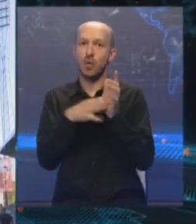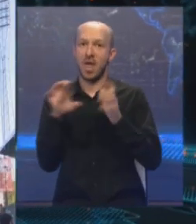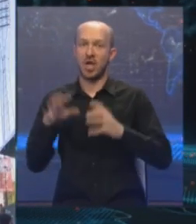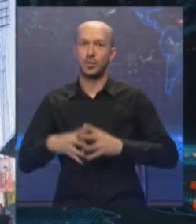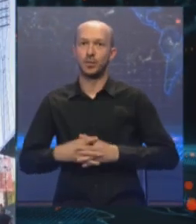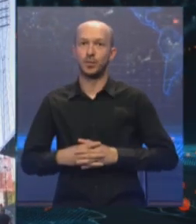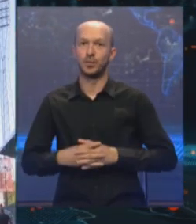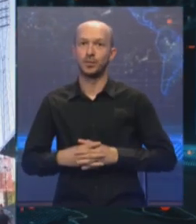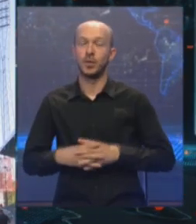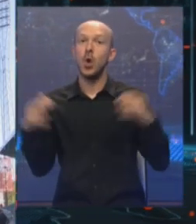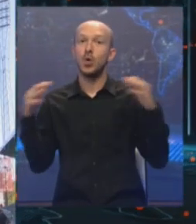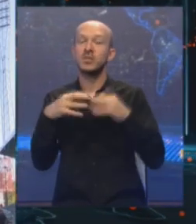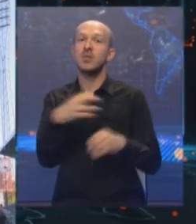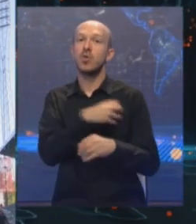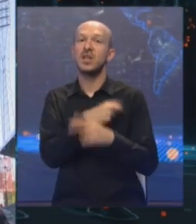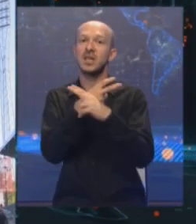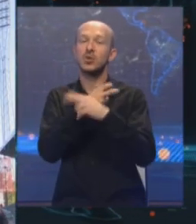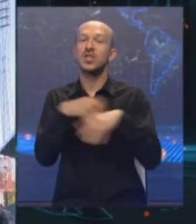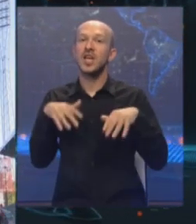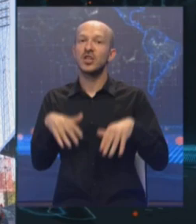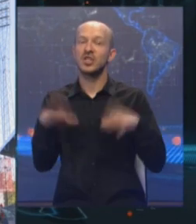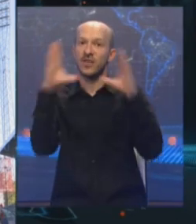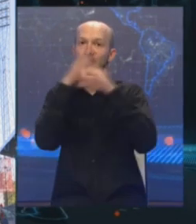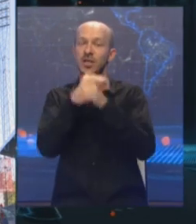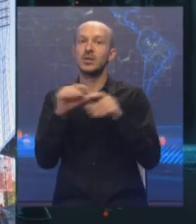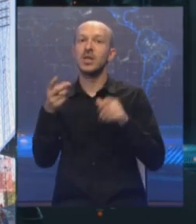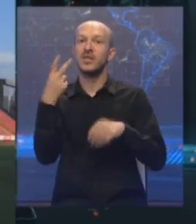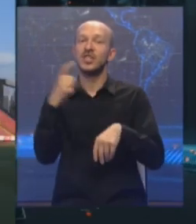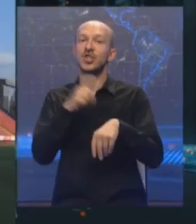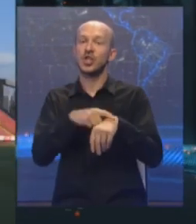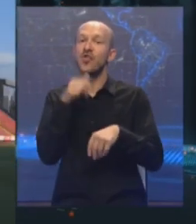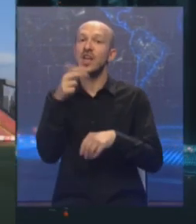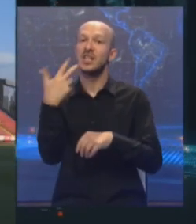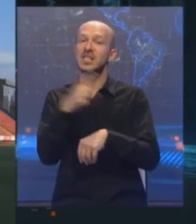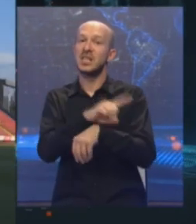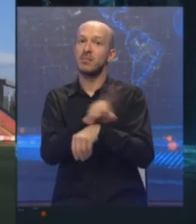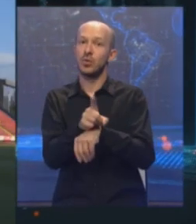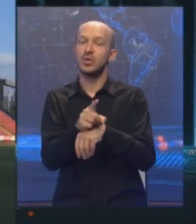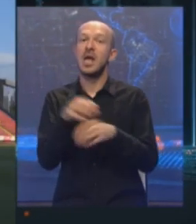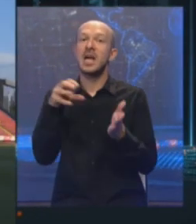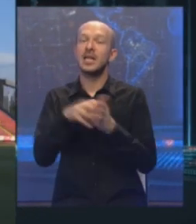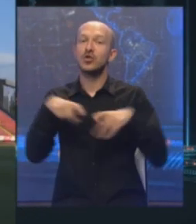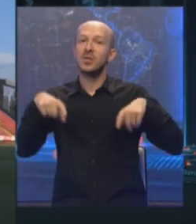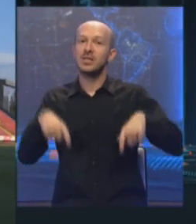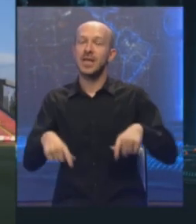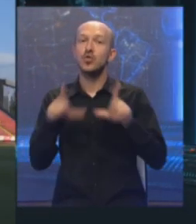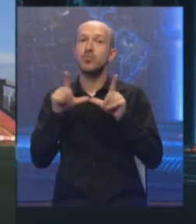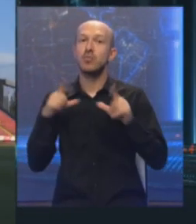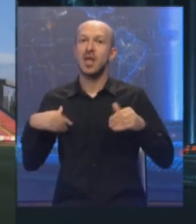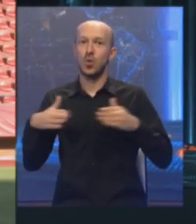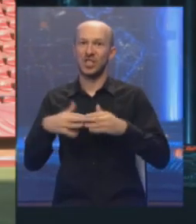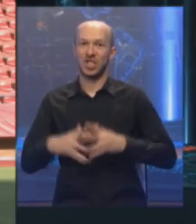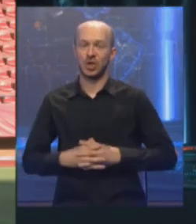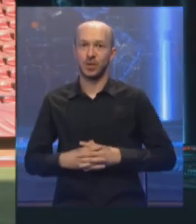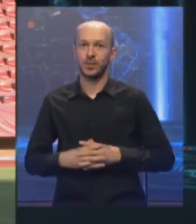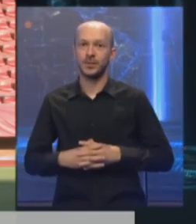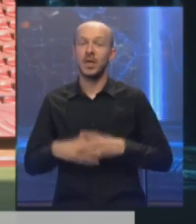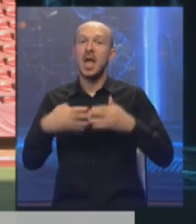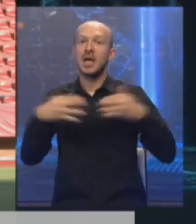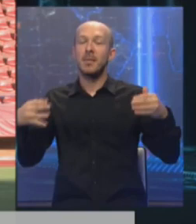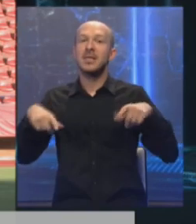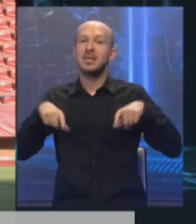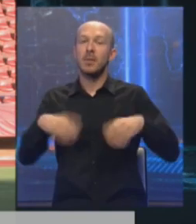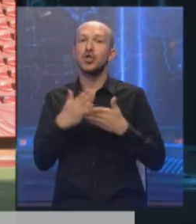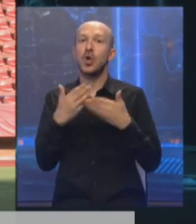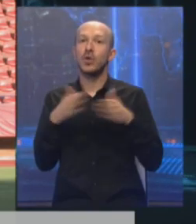Utakmica boraca Austrija igraće se večeras od 20.30 na gradskom stadionu u Banja Luci. Kapije stadiona